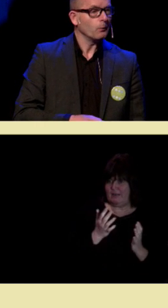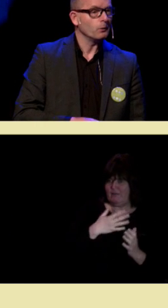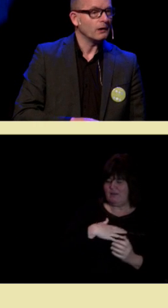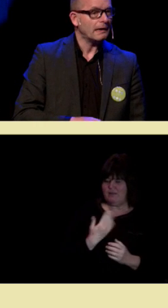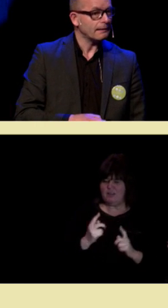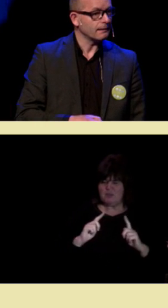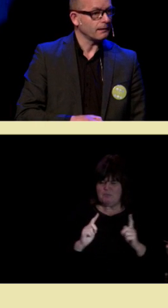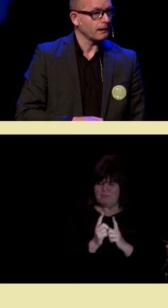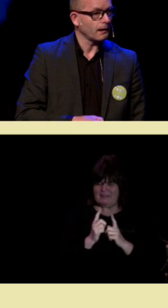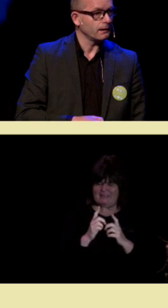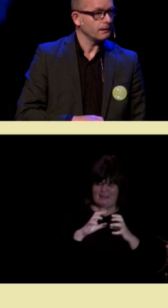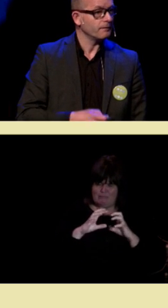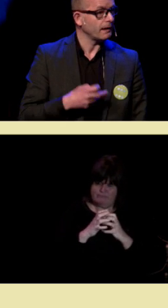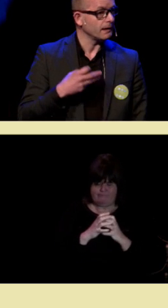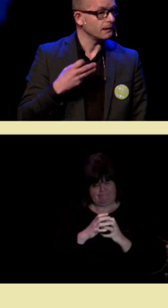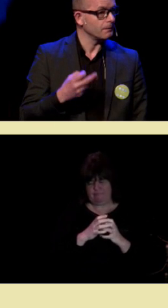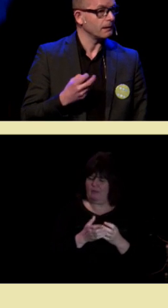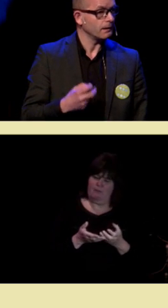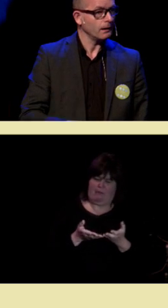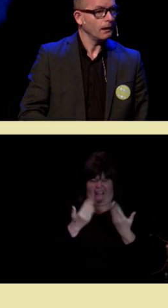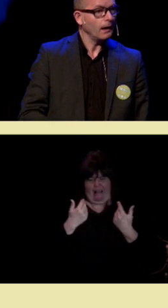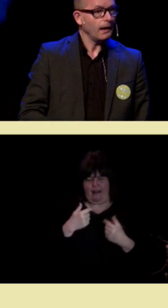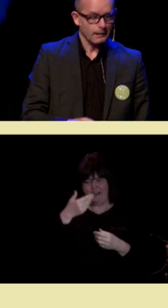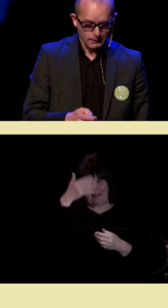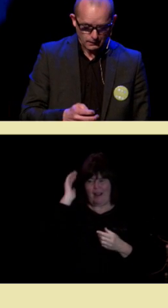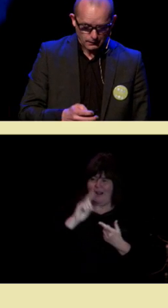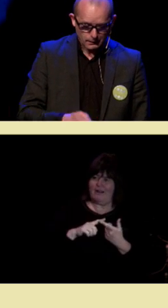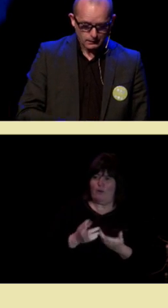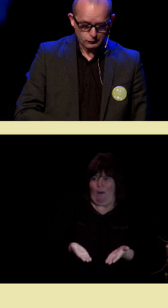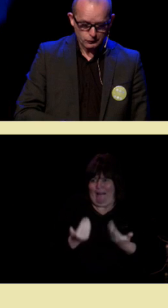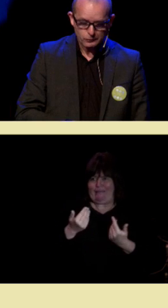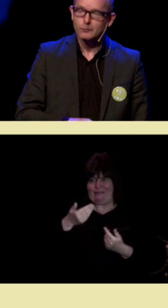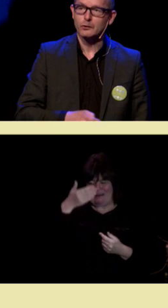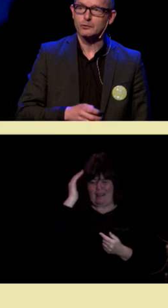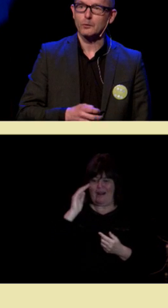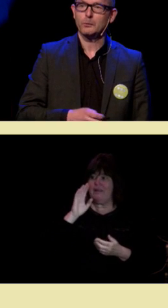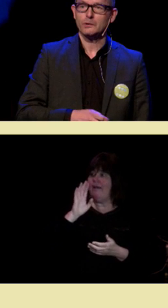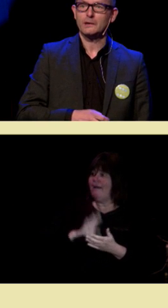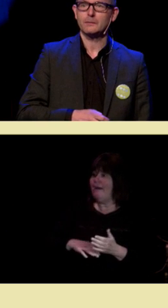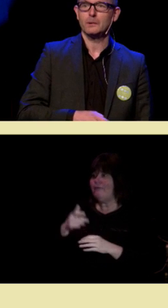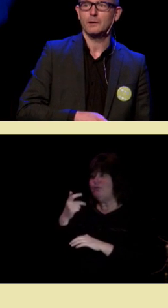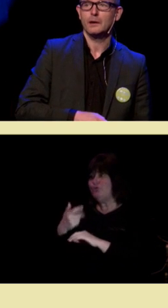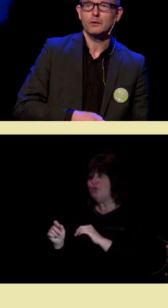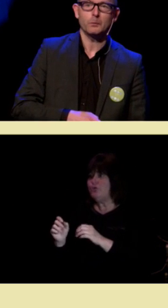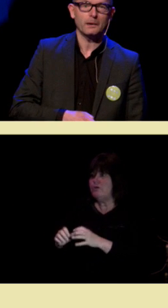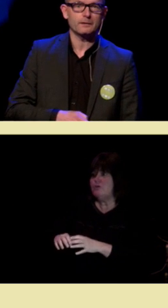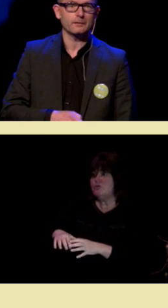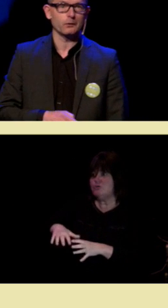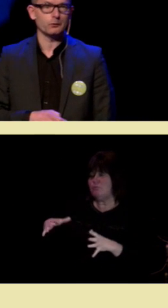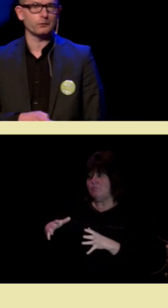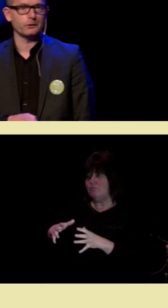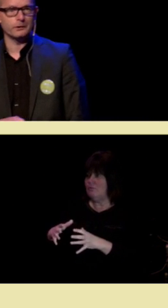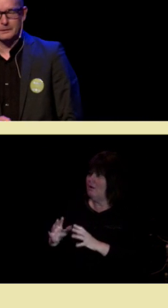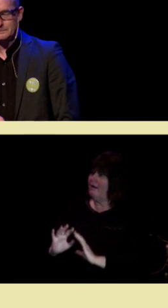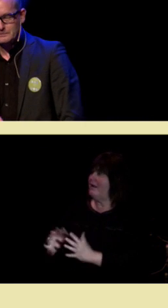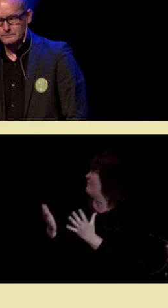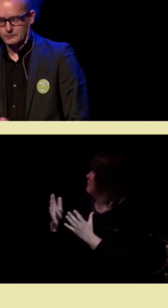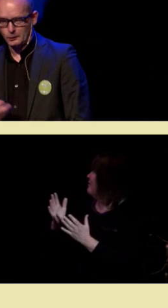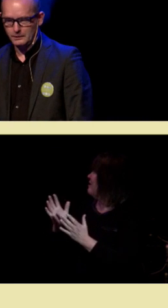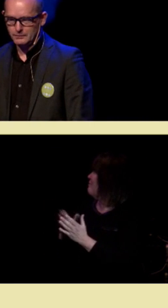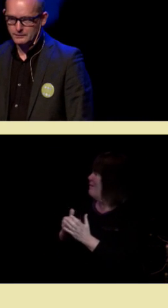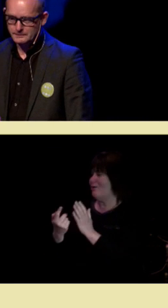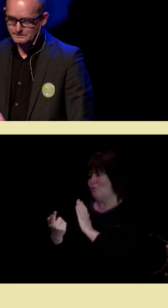mye lettere hjerner, de veide mindre, enn dyr som vokste opp under litt mer komplekse og utfordrende.